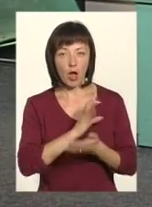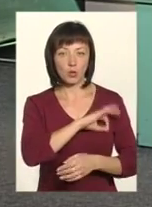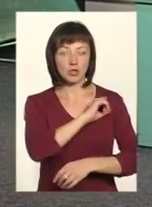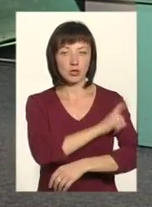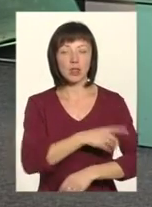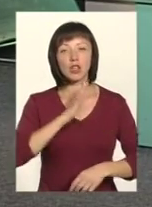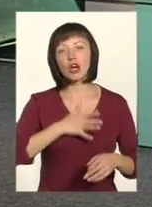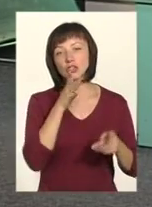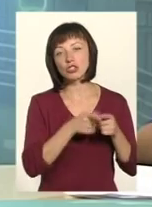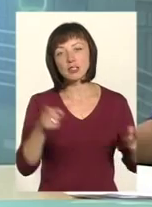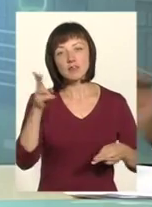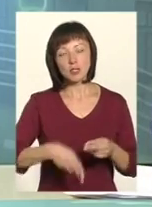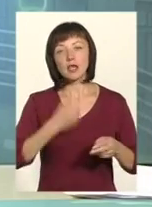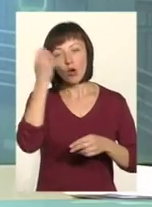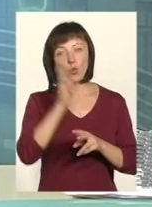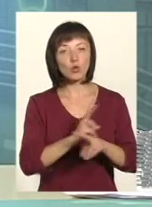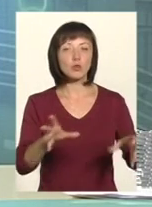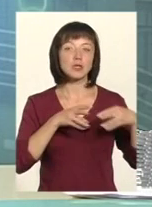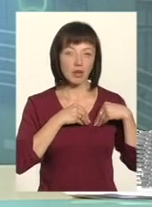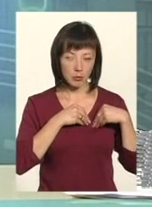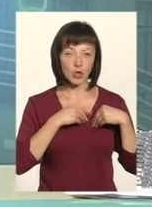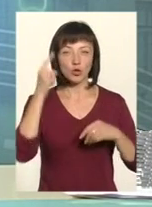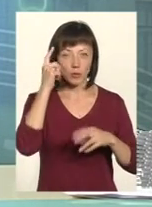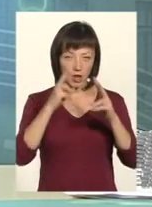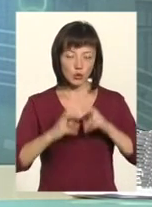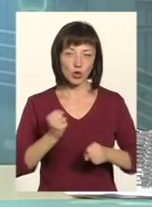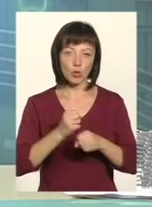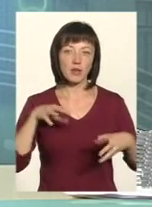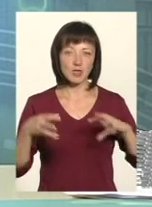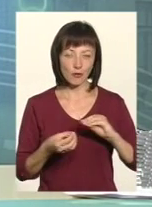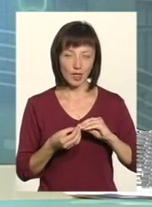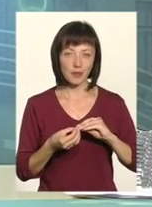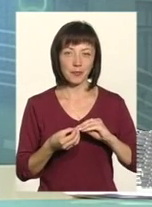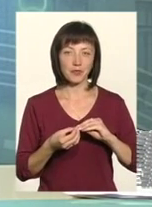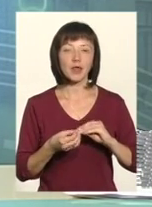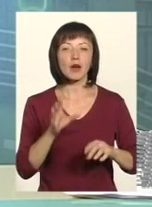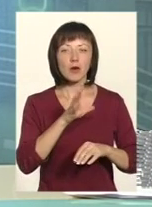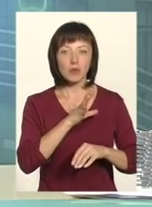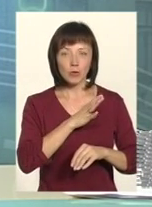вам. Наш час вже вичерпаний. Дякую усім, хто був із нами. Думайте, аналізуйте, робіть висновки